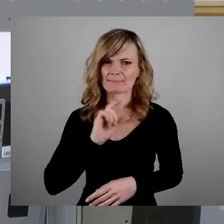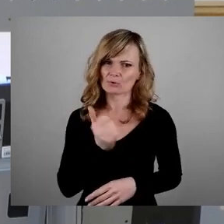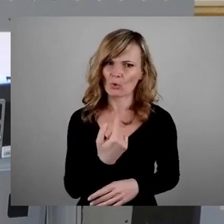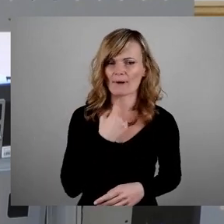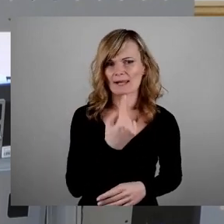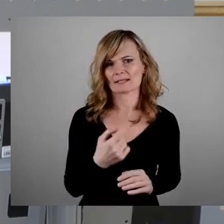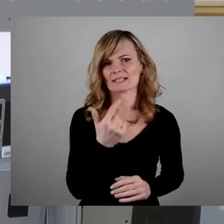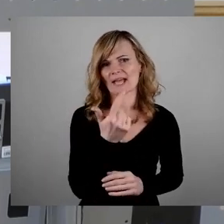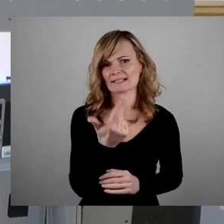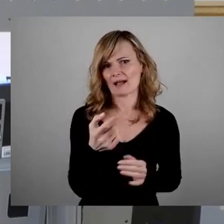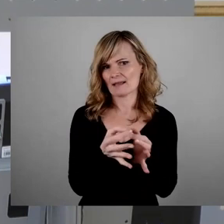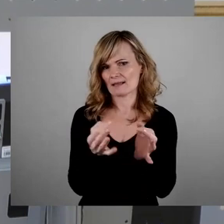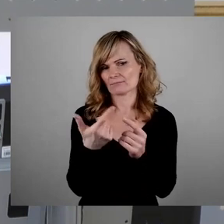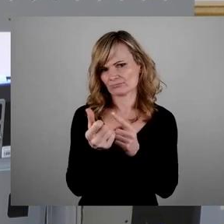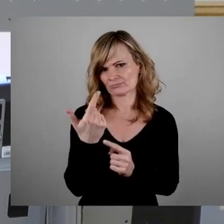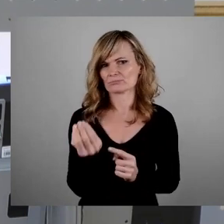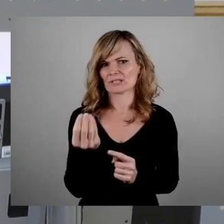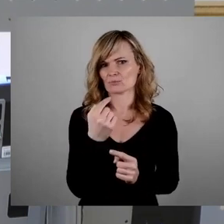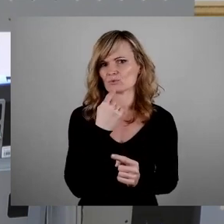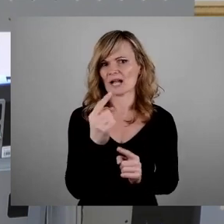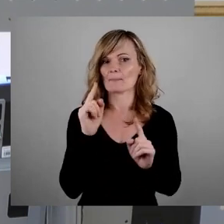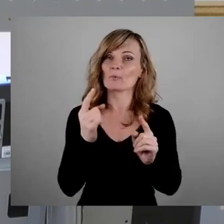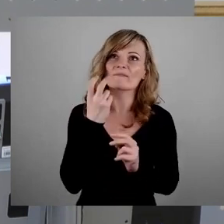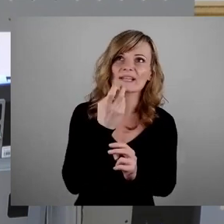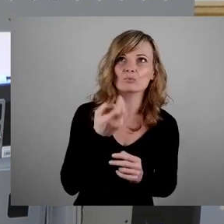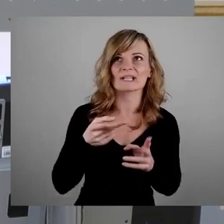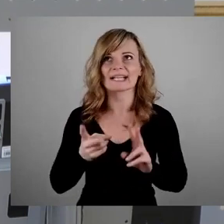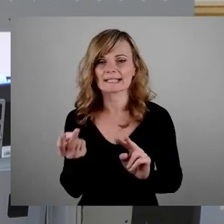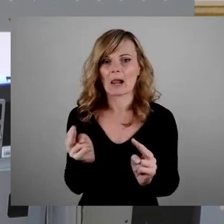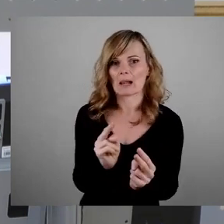zwei, drei Sachen versuchen, richtig zu stellen.